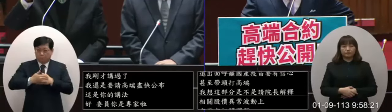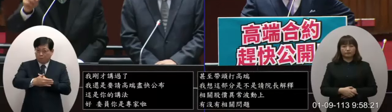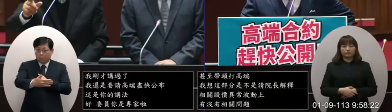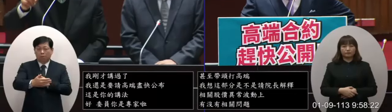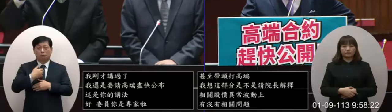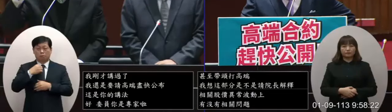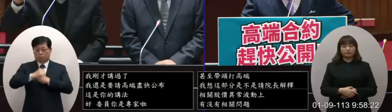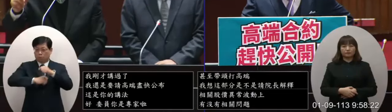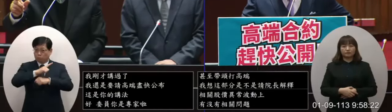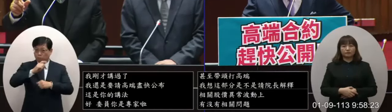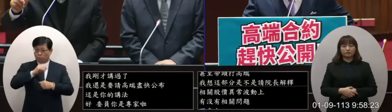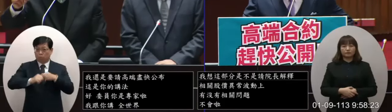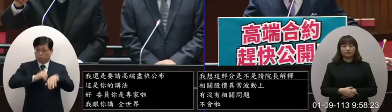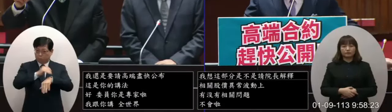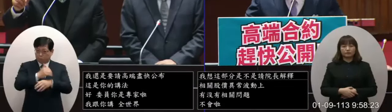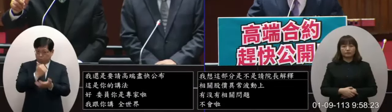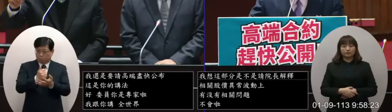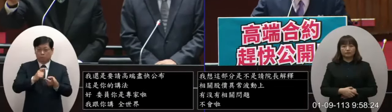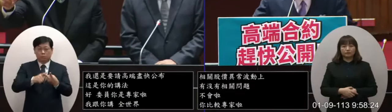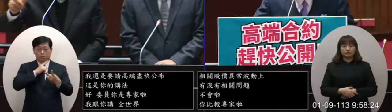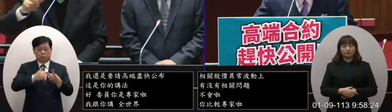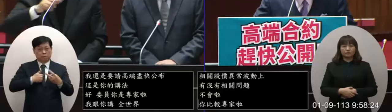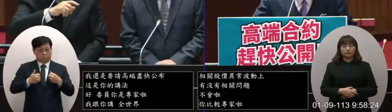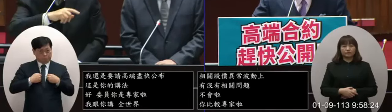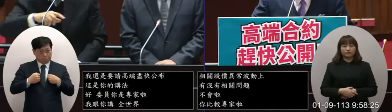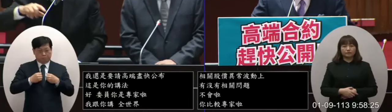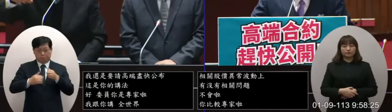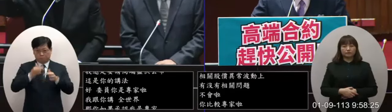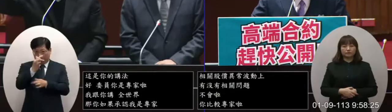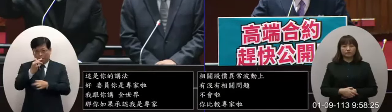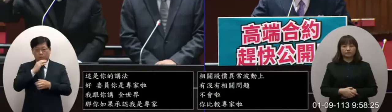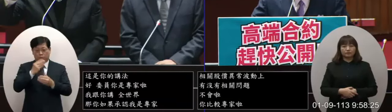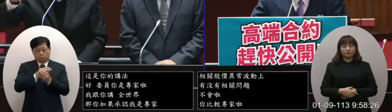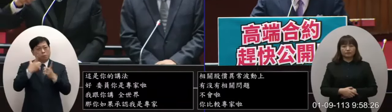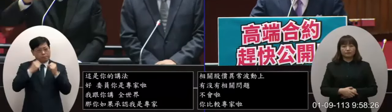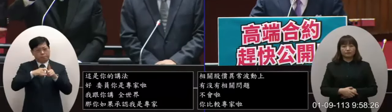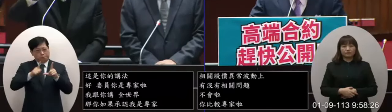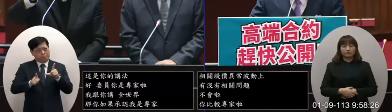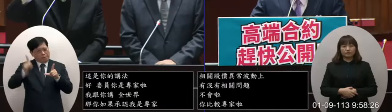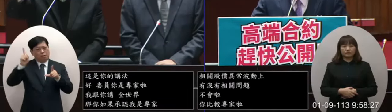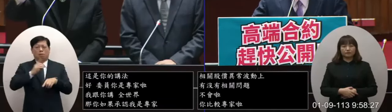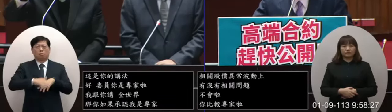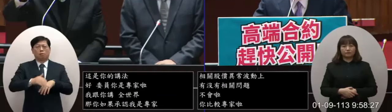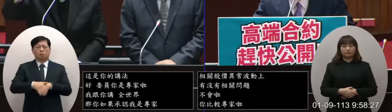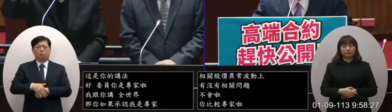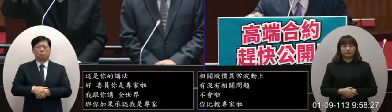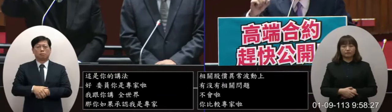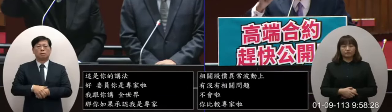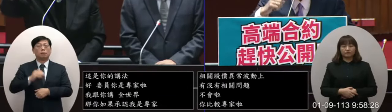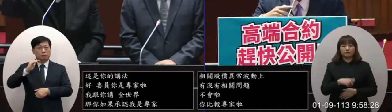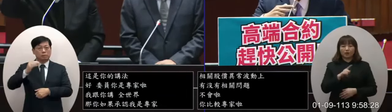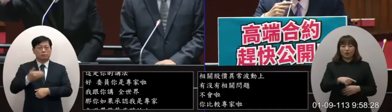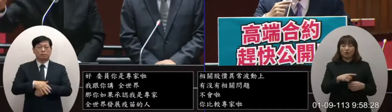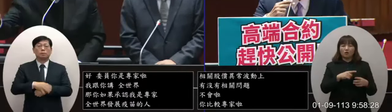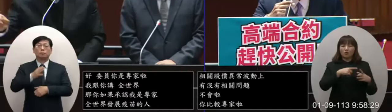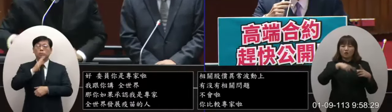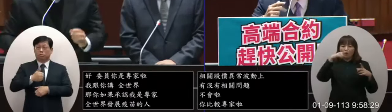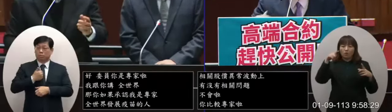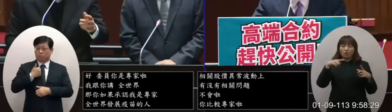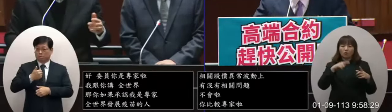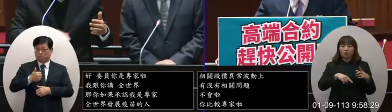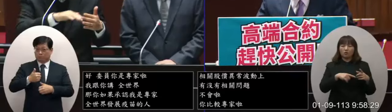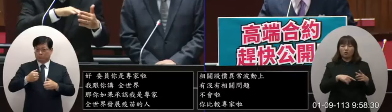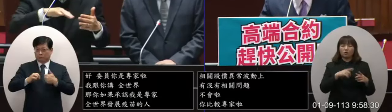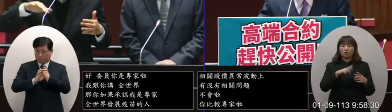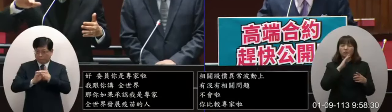中當動物實驗成功臨床實驗成功的時候那個股價就會一直上升那但是呢如果實驗失敗之後